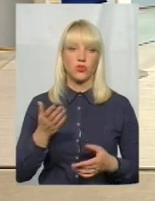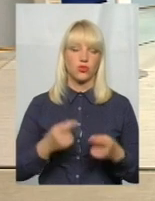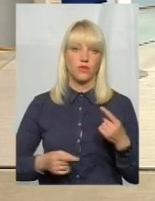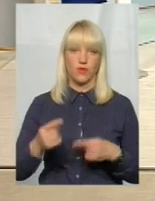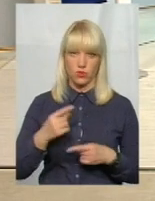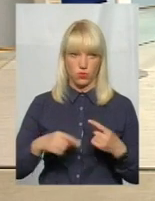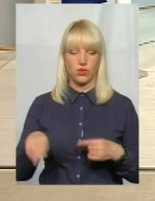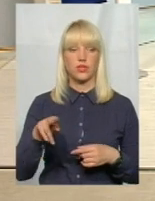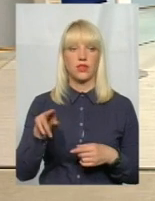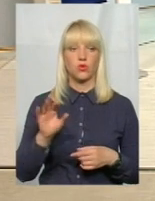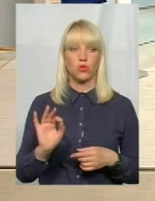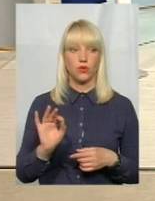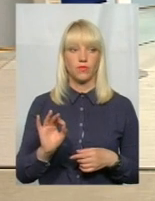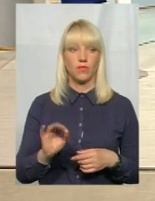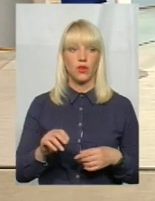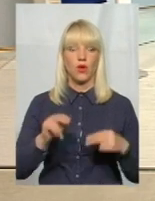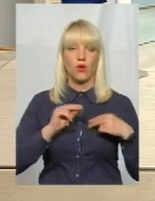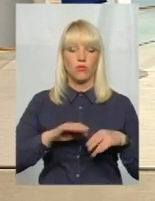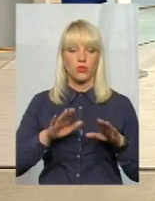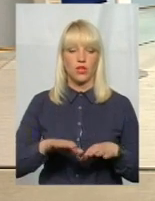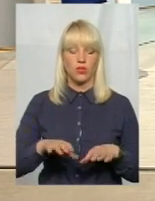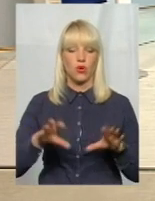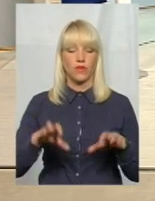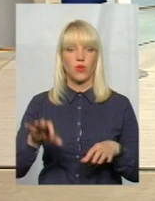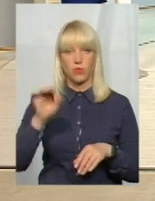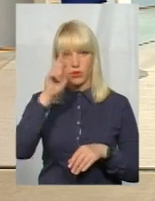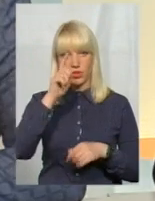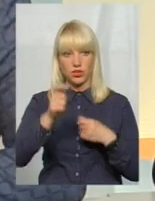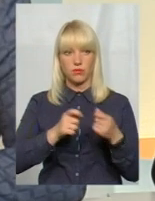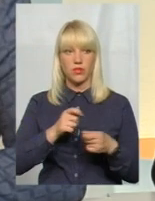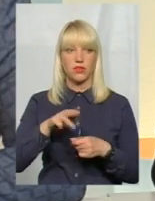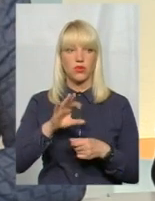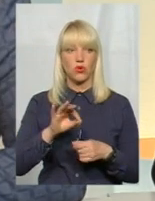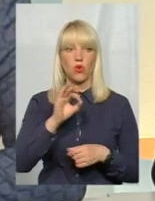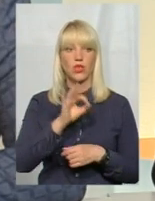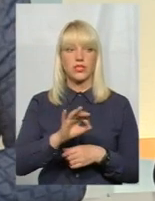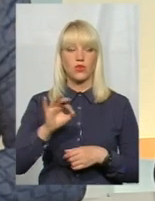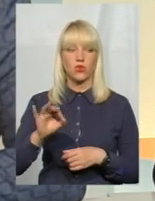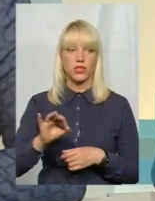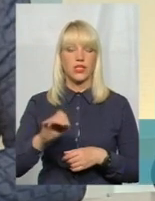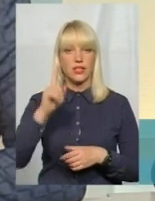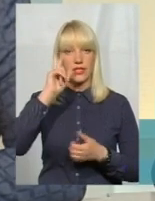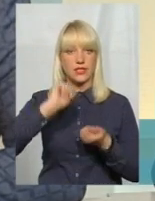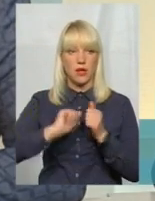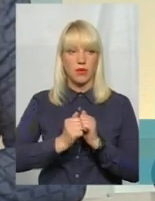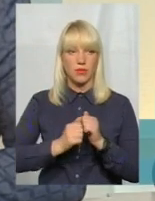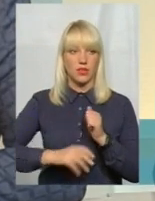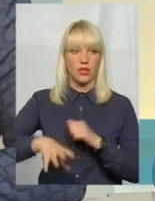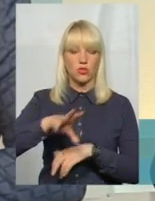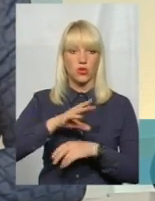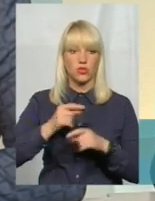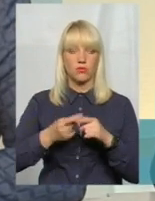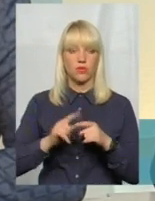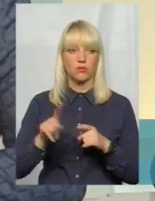до посади голови облдержадміністрації, то Олександр Олександрович запам'ятається всім тим,